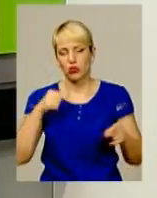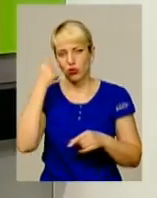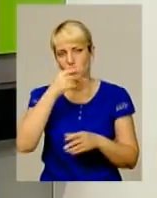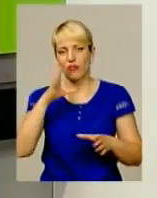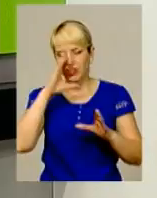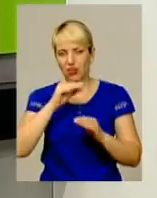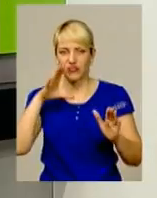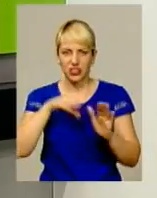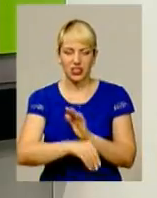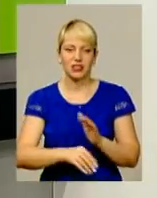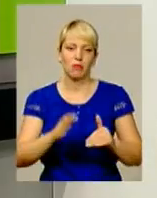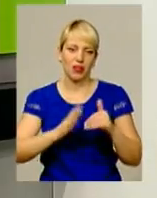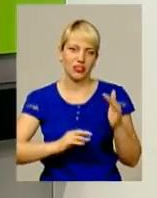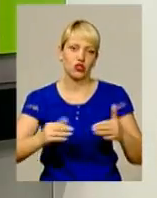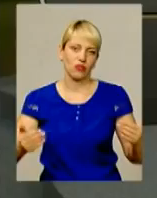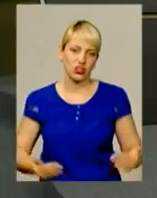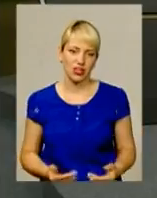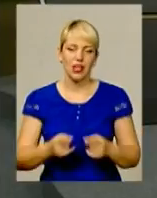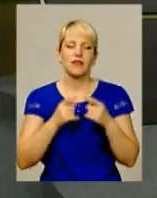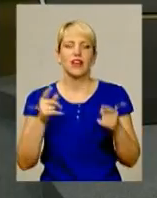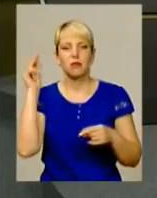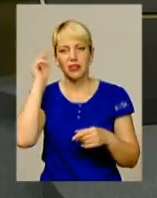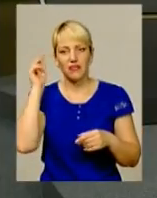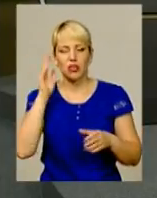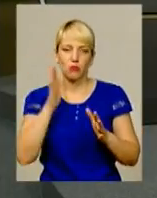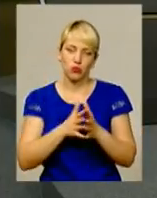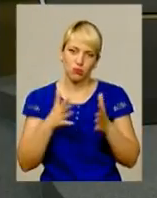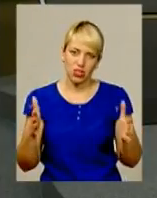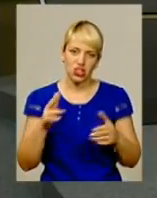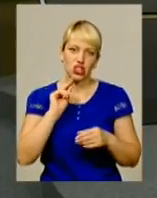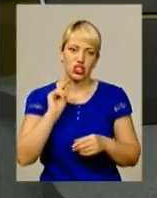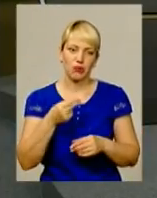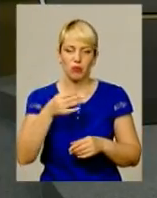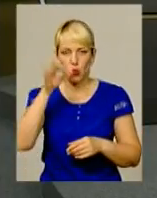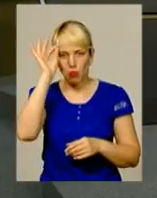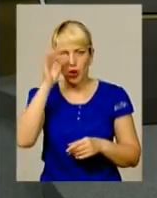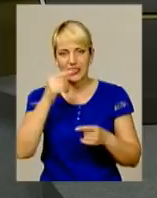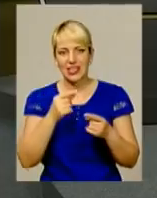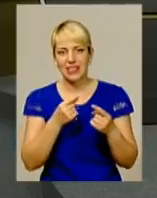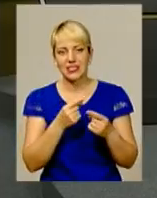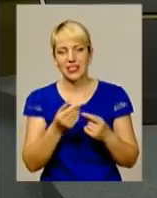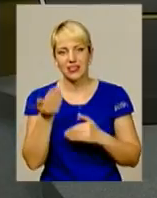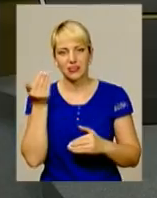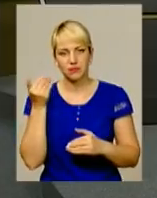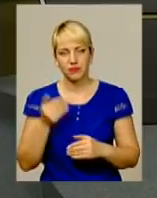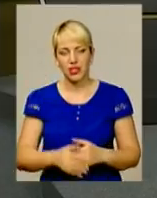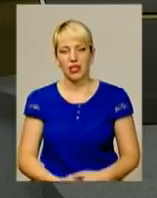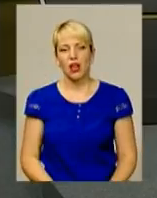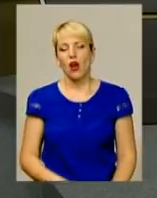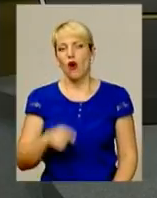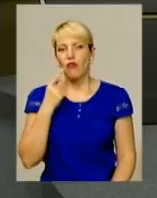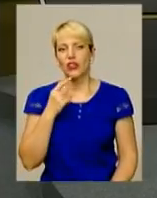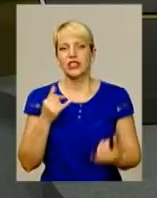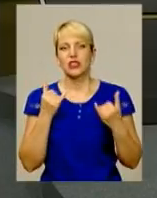втілити практично в життя. Терміни навчання будуть більшими, аніж у поліцейських? Говорити